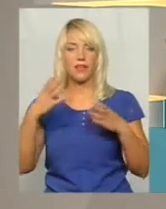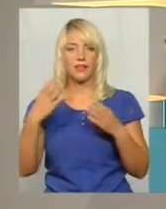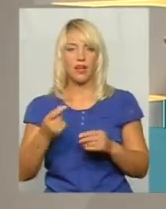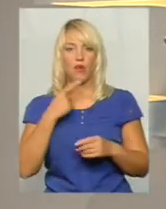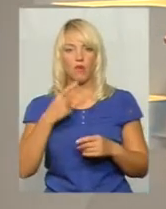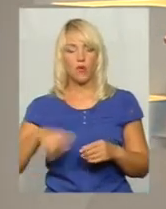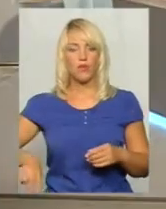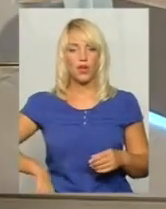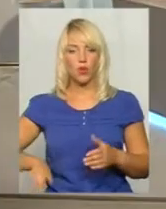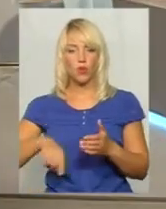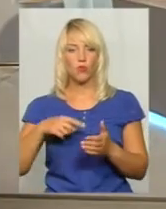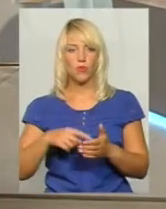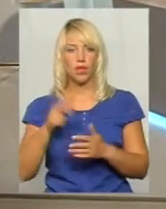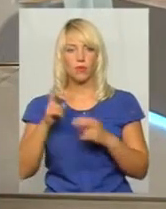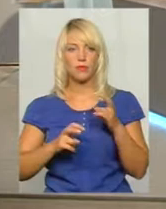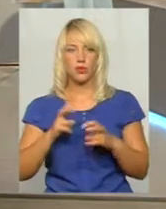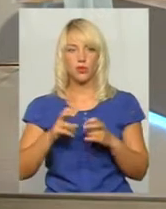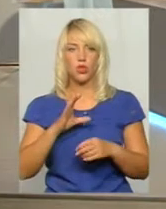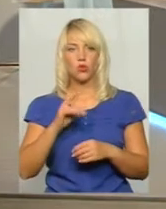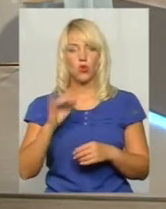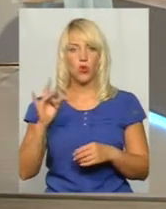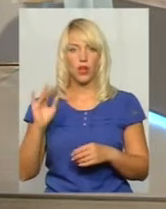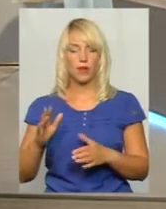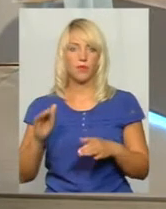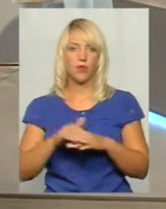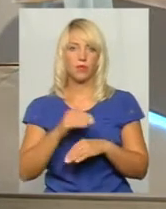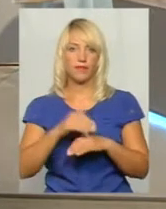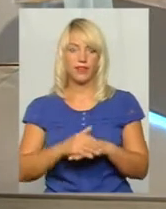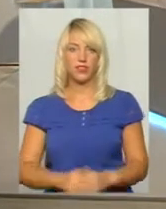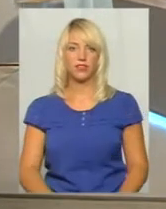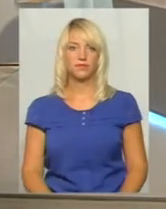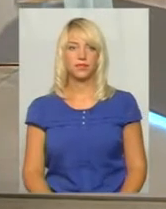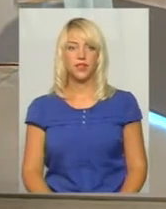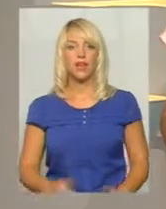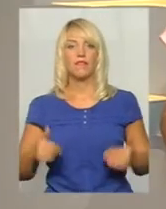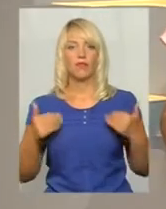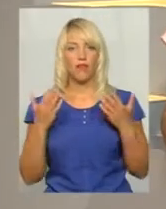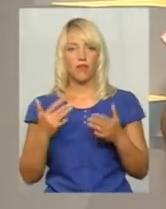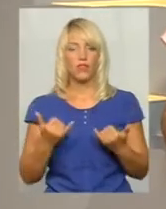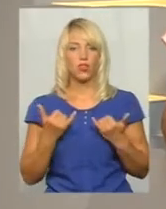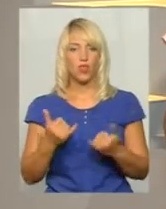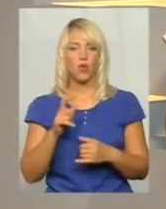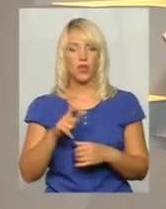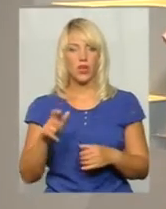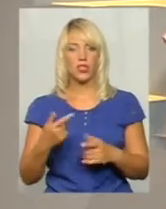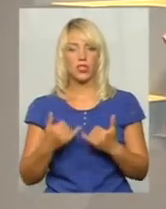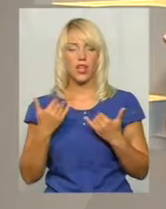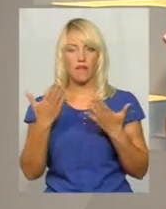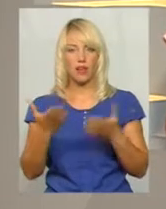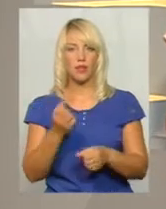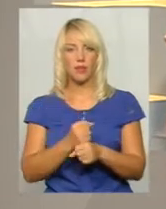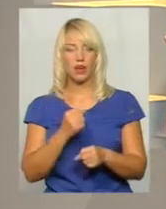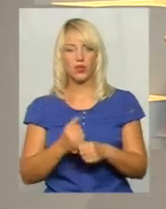підприємства «Аеропорт Хмельницький» Валерієм Сорокою. Добрий вечір. Добрий вечір. Вітаю вас, шановні глядачі. Для вас у студії «Наживо»